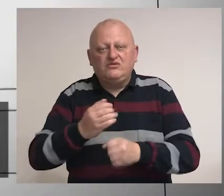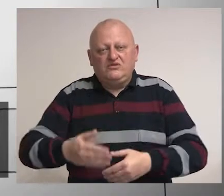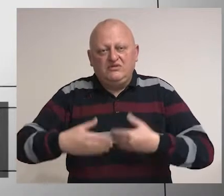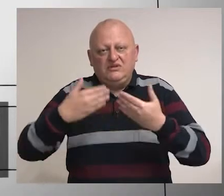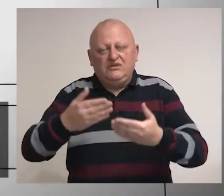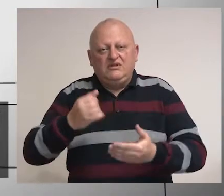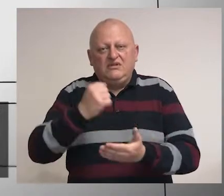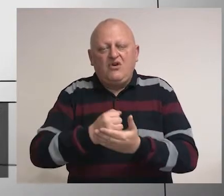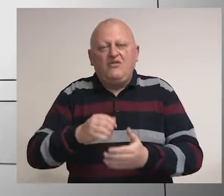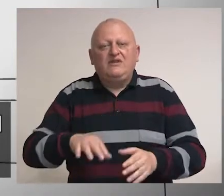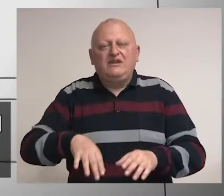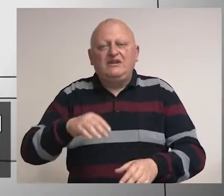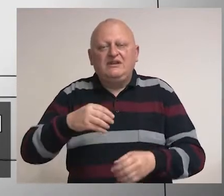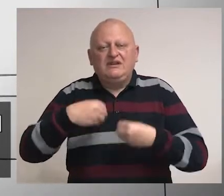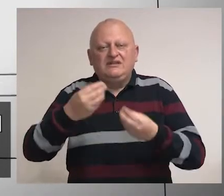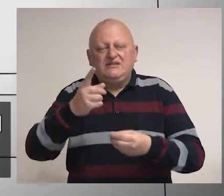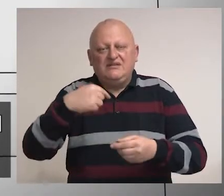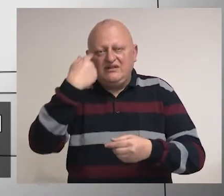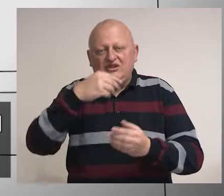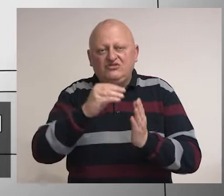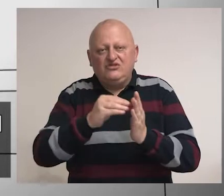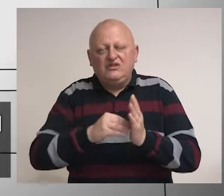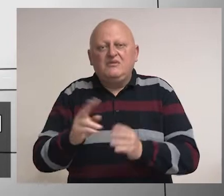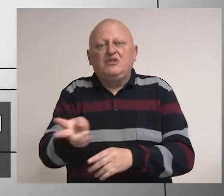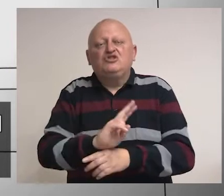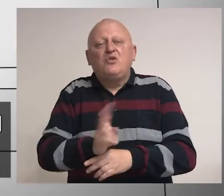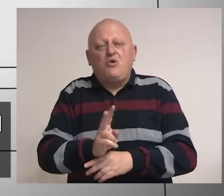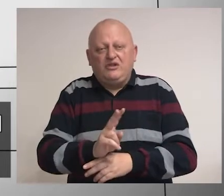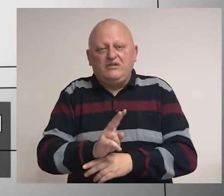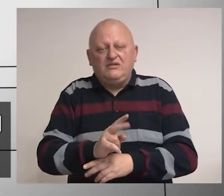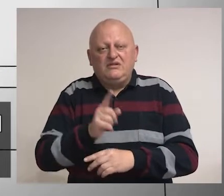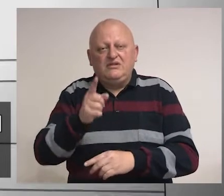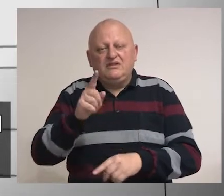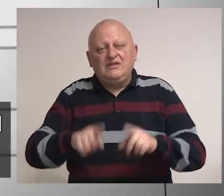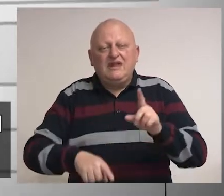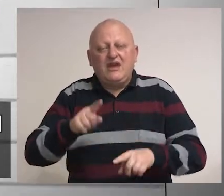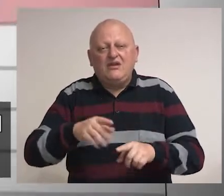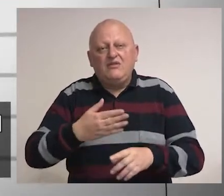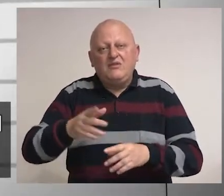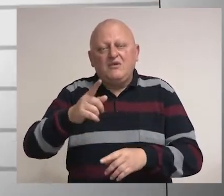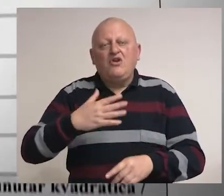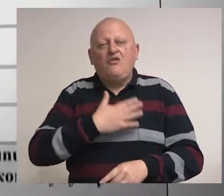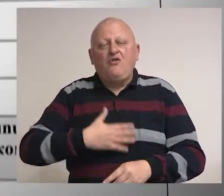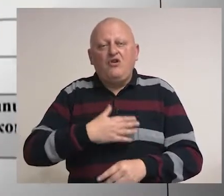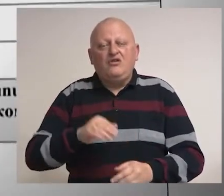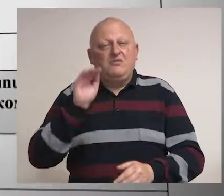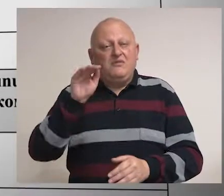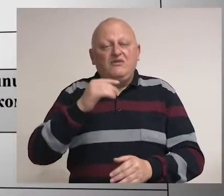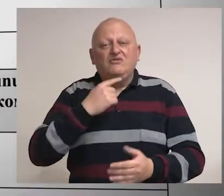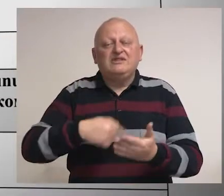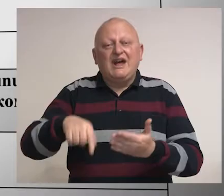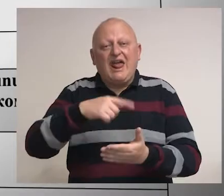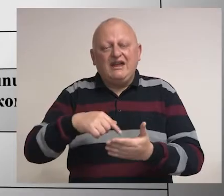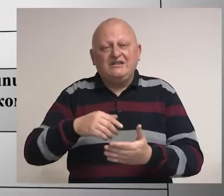dostavio ovjerene izjave da su njihovi lični podaci zloupotrebljeni i da ih je neko, mimo njihove volje, prijavio da